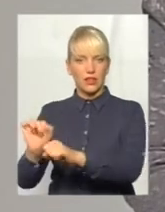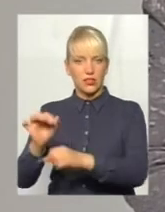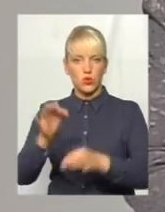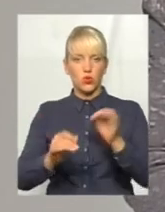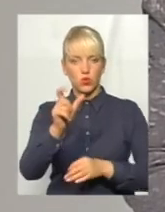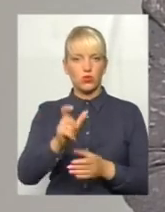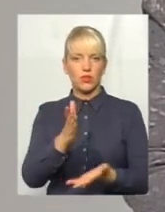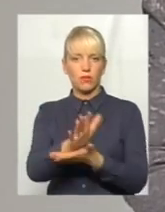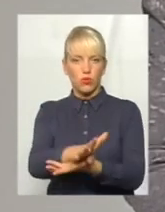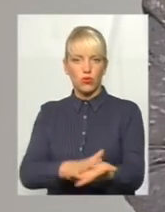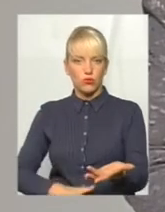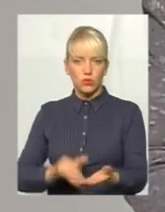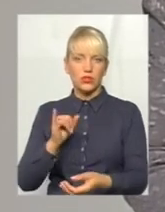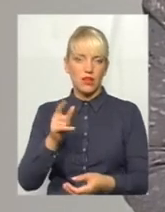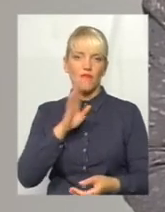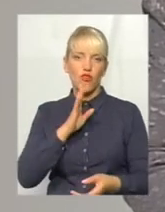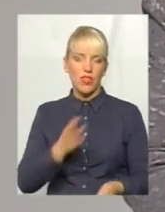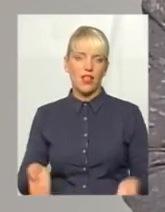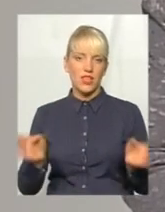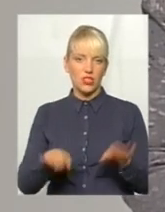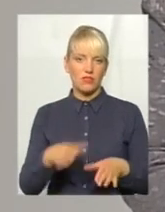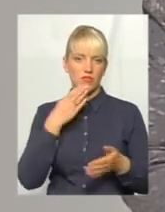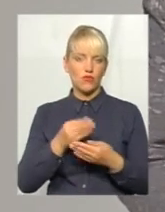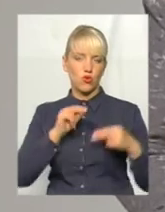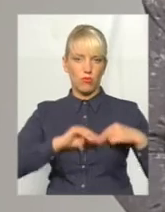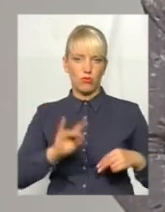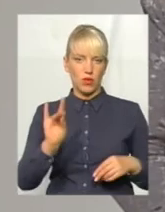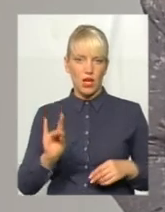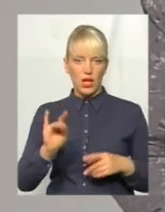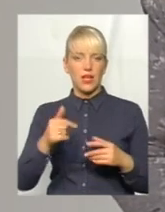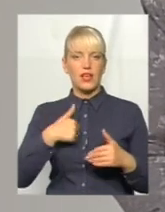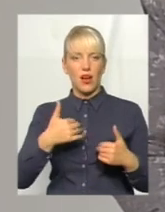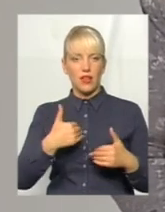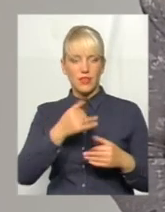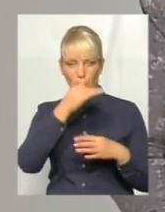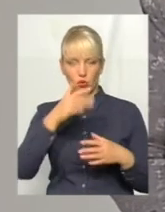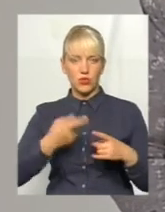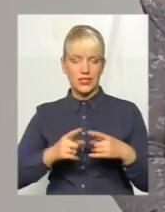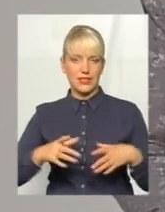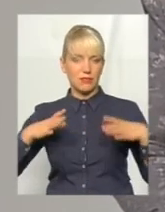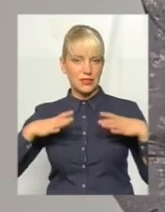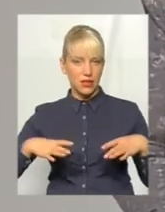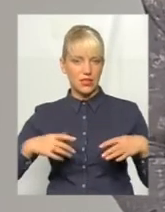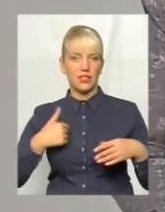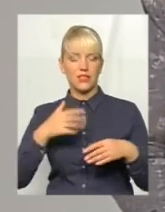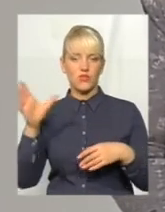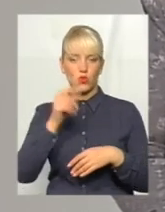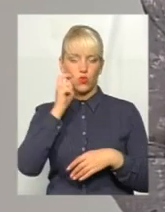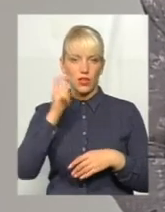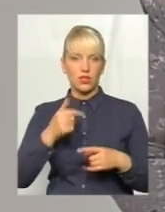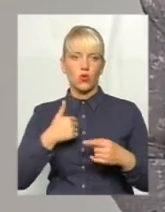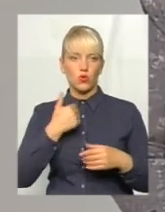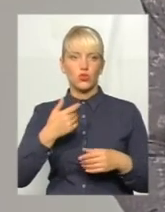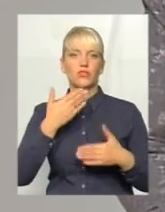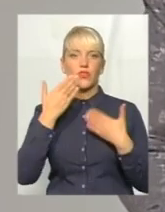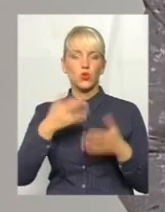лишається на кріслі судді. Я не можу з цим змиритися і навіть хочу сказати на всю Україну звернення до президента